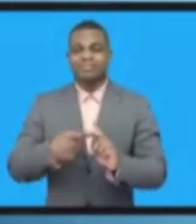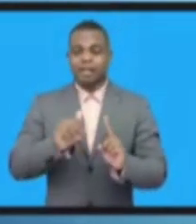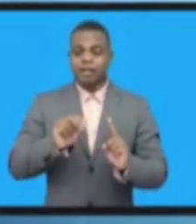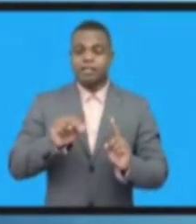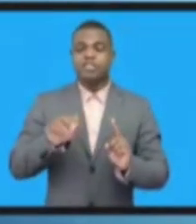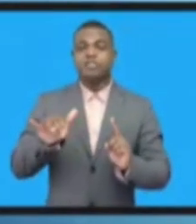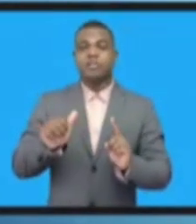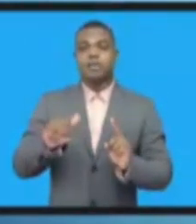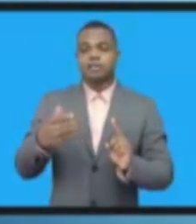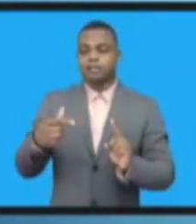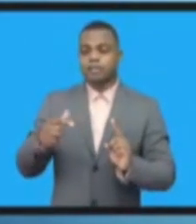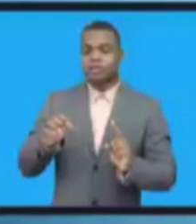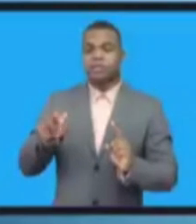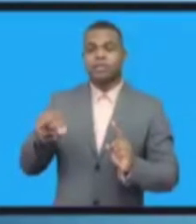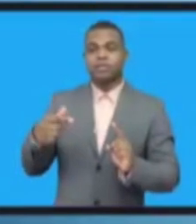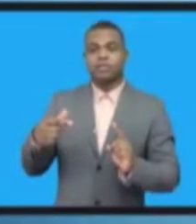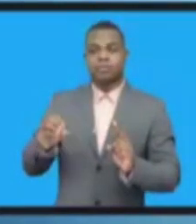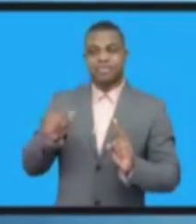IGF.